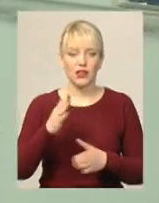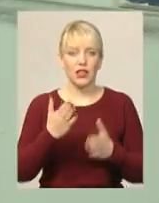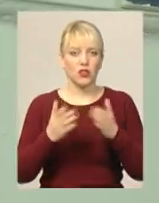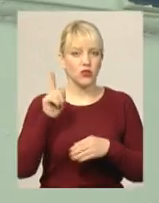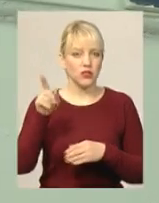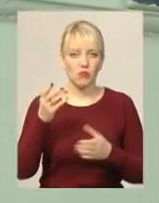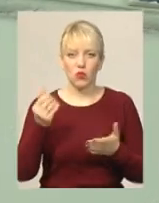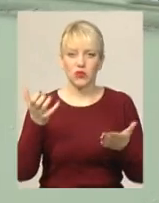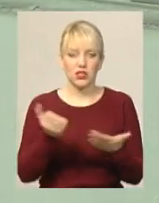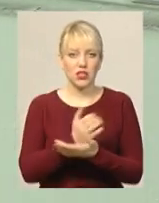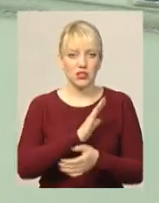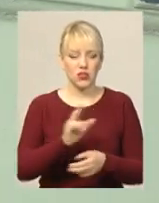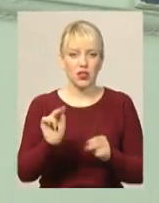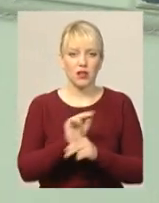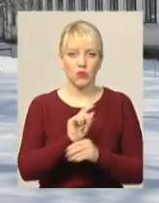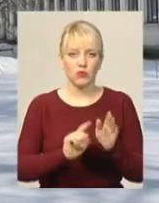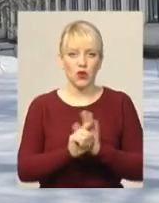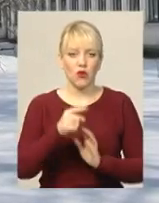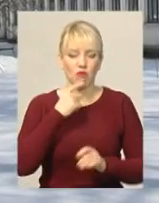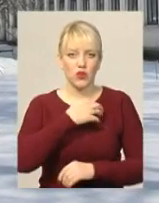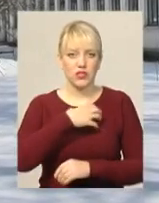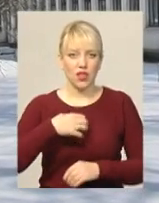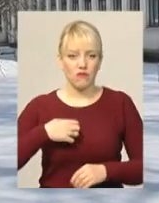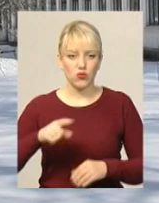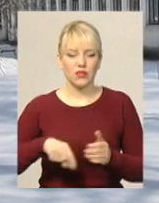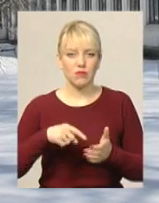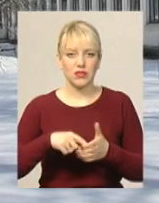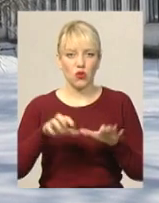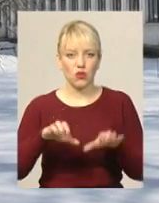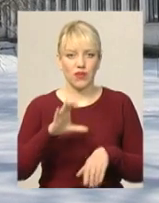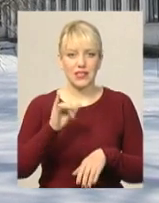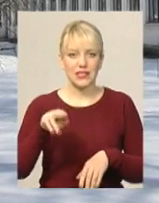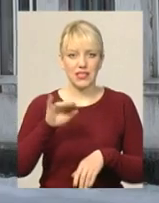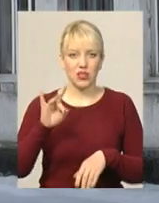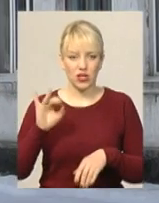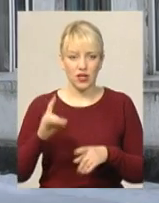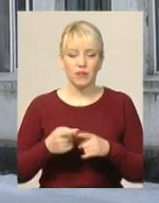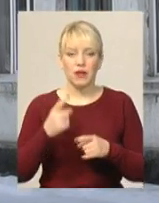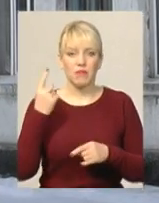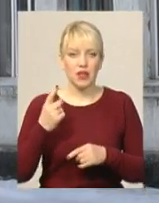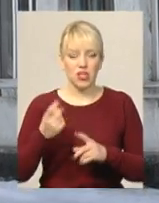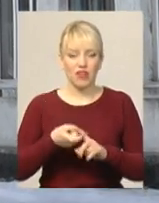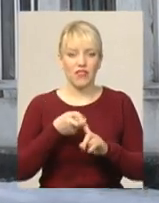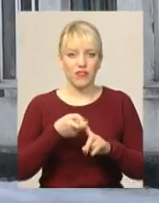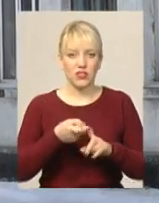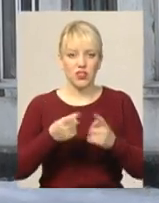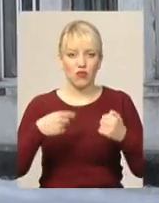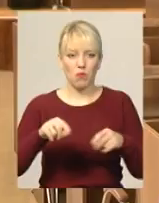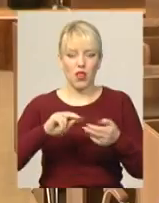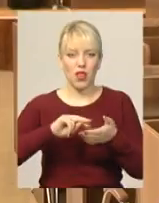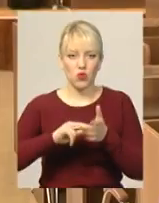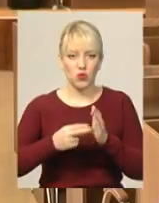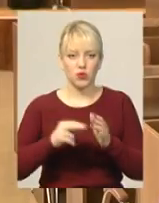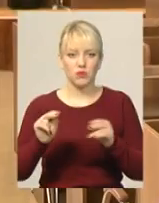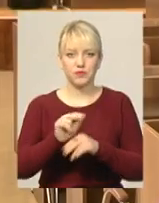коштів не знайдуть, ремонт таки розпочнеться, каже Славуцький міський голова Василь Сидор Найперше в інфекційному відділенні планують замінити перекриття